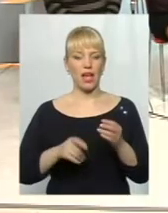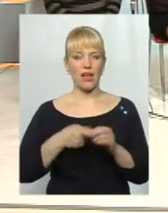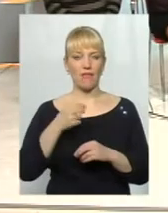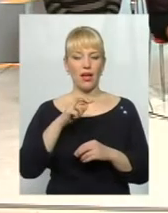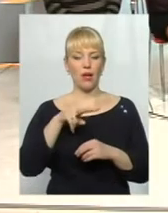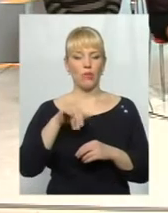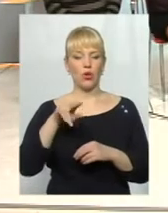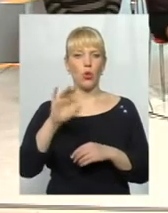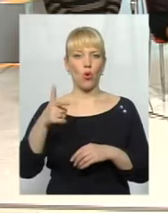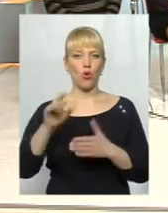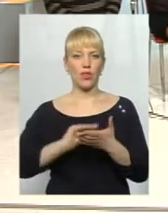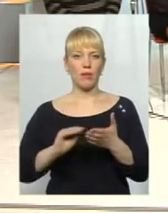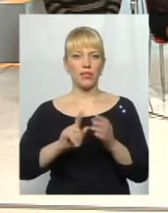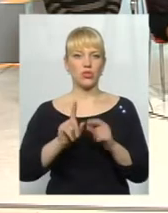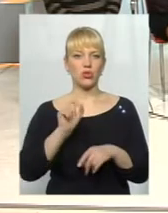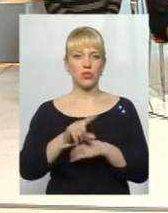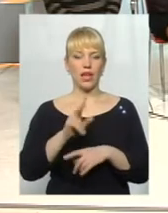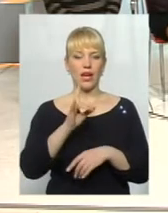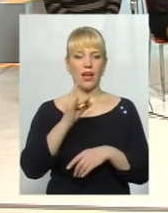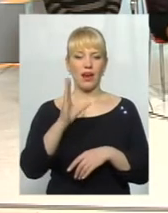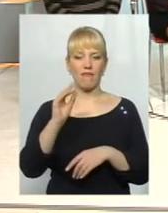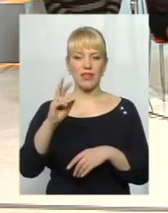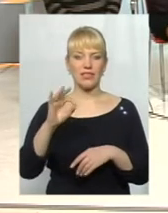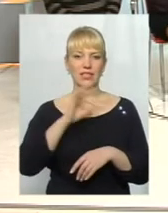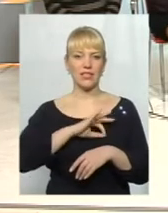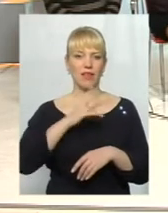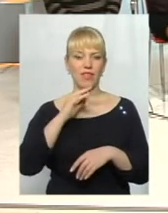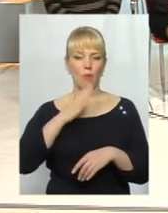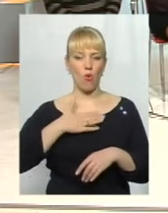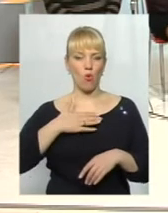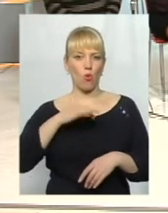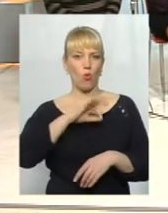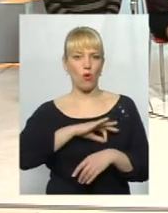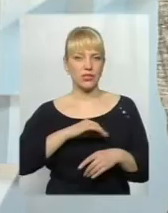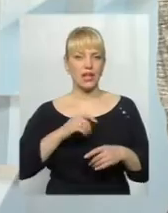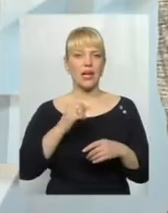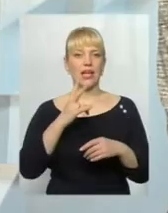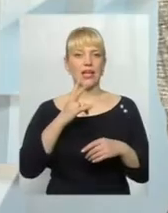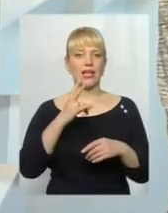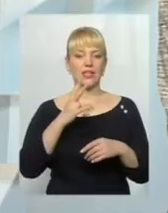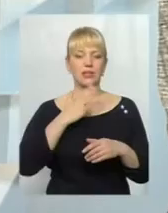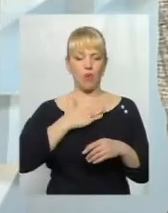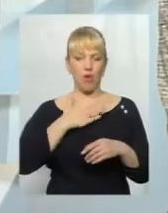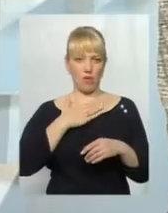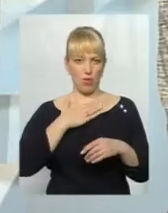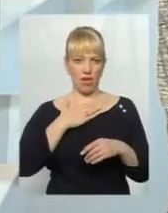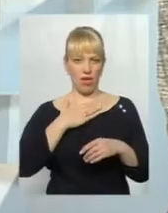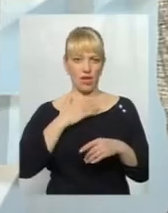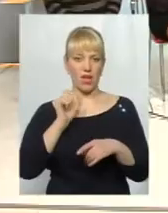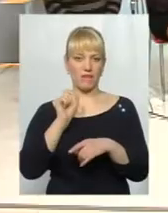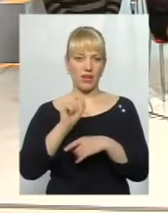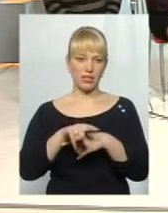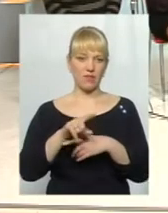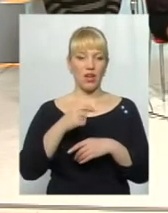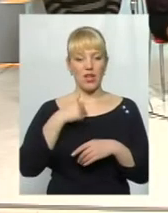замовником, що діяв кривець на мою користь і з моєї вказівки, а я ж то знаю про себе, є в мене